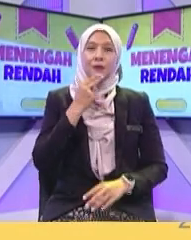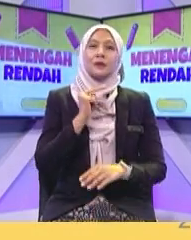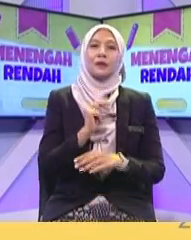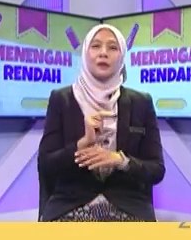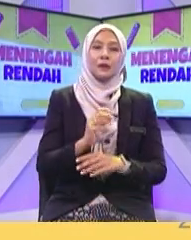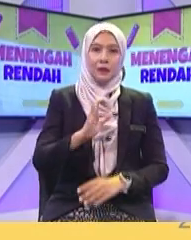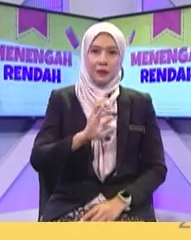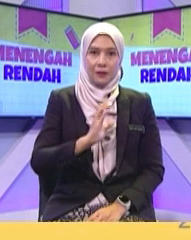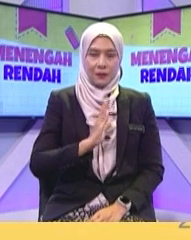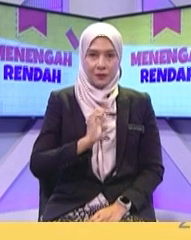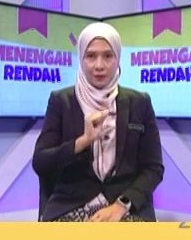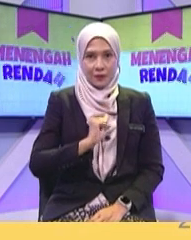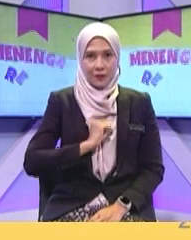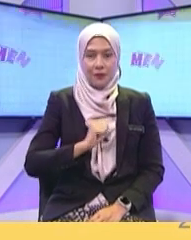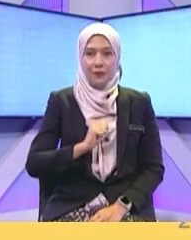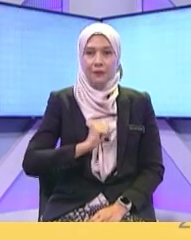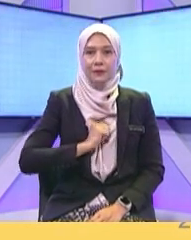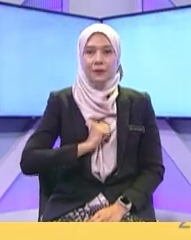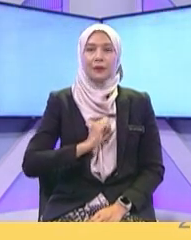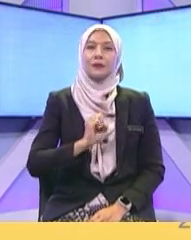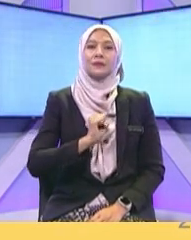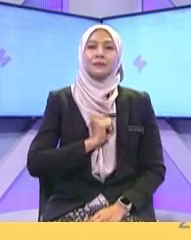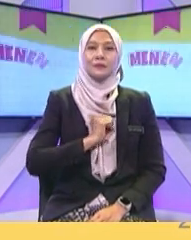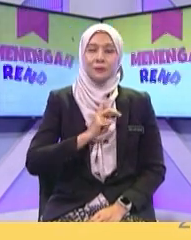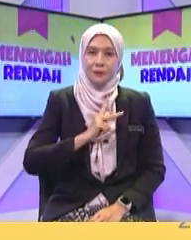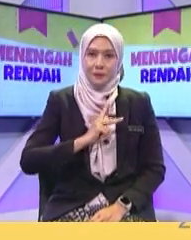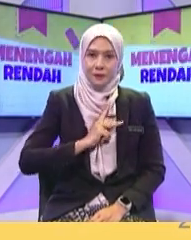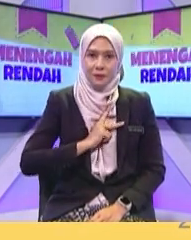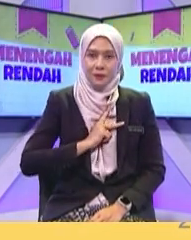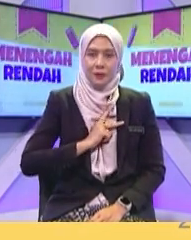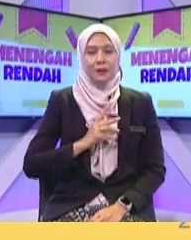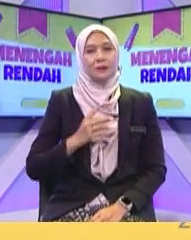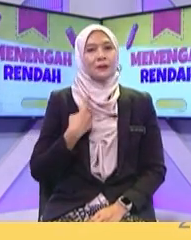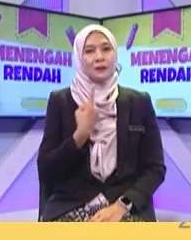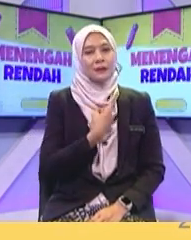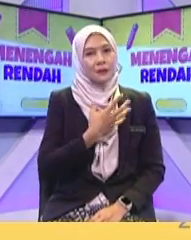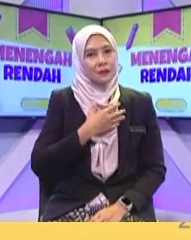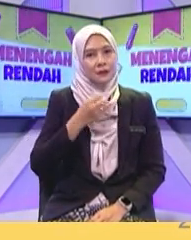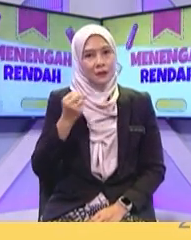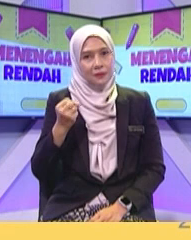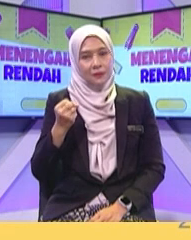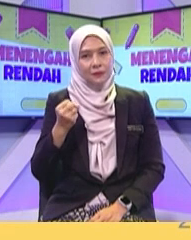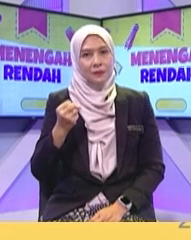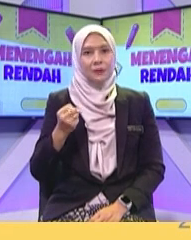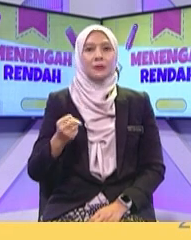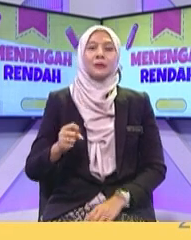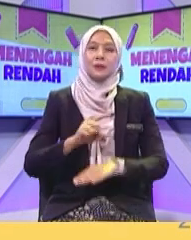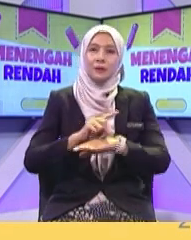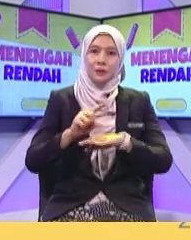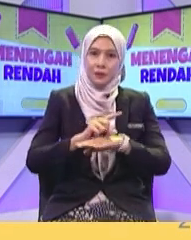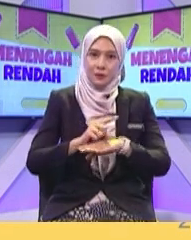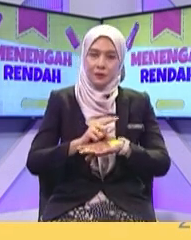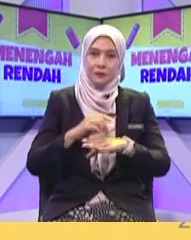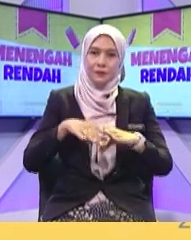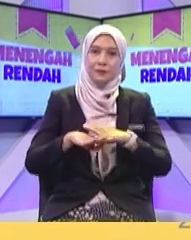sopan santun yang menjadi pegangan seseorang individu atau sesuatu kumpulan manusia kita kena